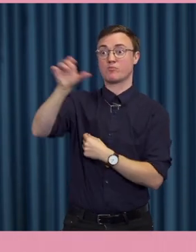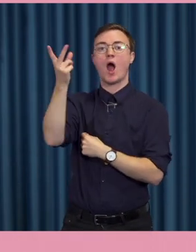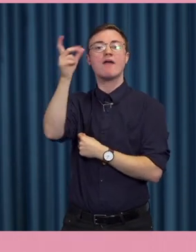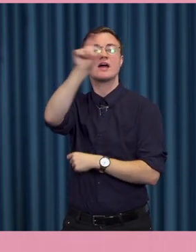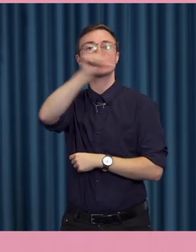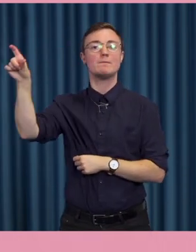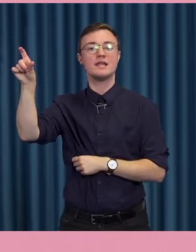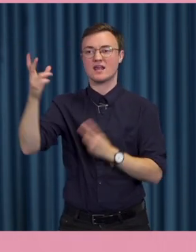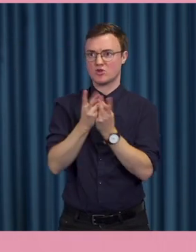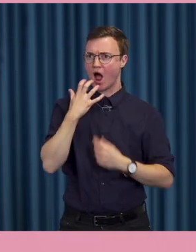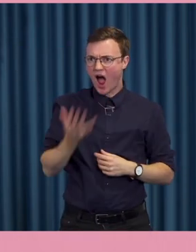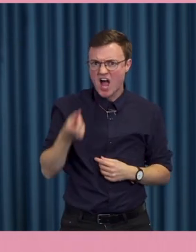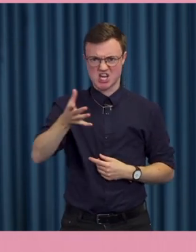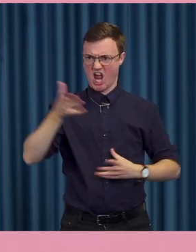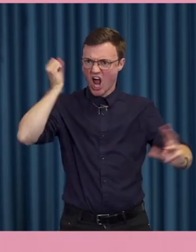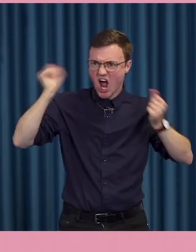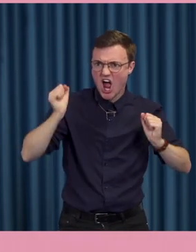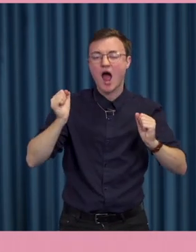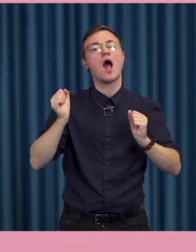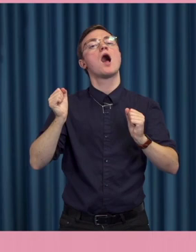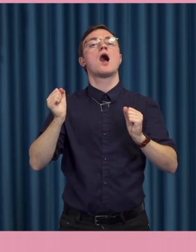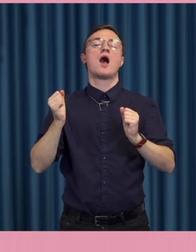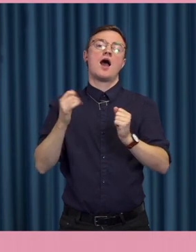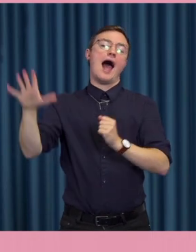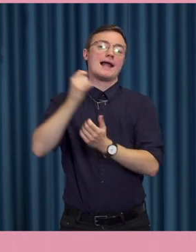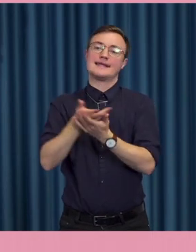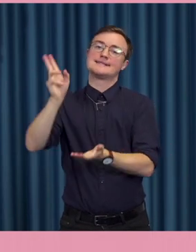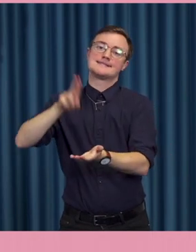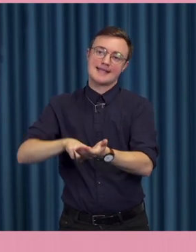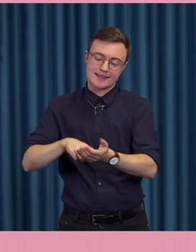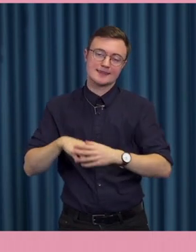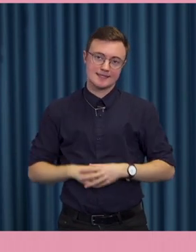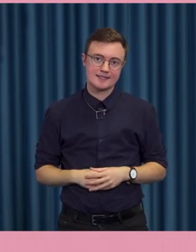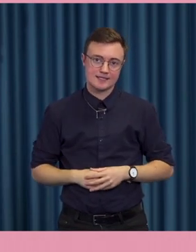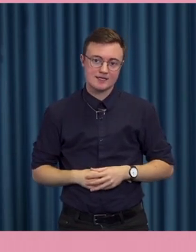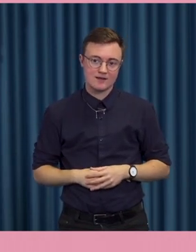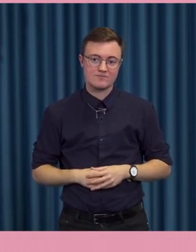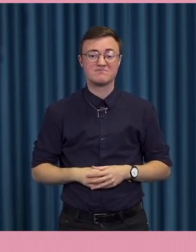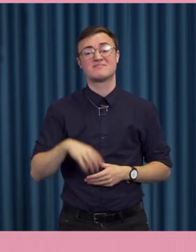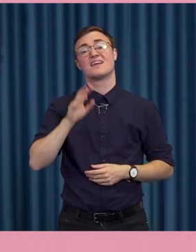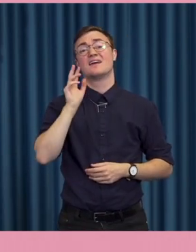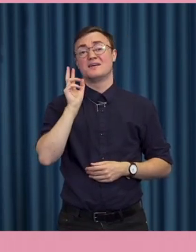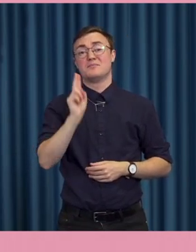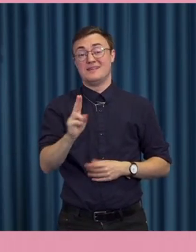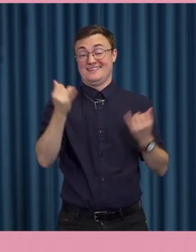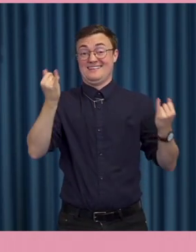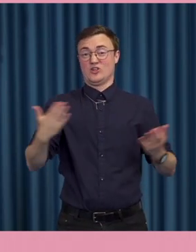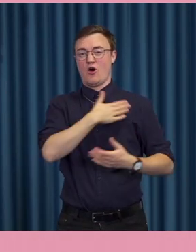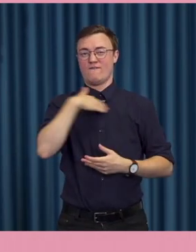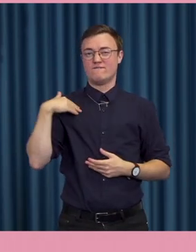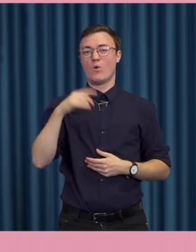sätt som gör att jag blir väldigt upprörd. Det krävs ingen djupare analys för att inse att dagens digitala